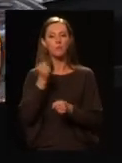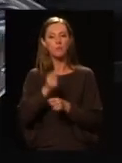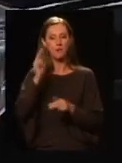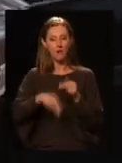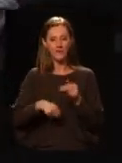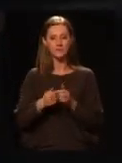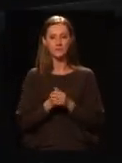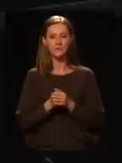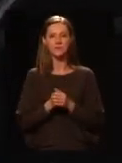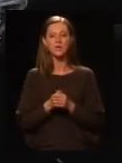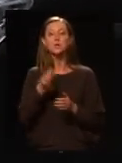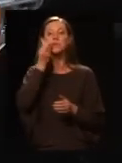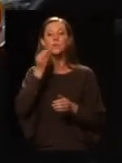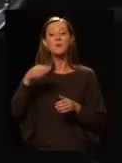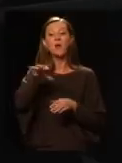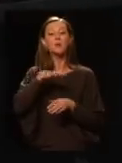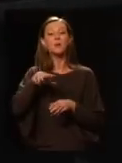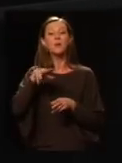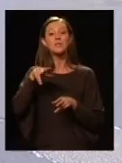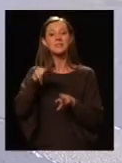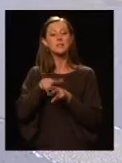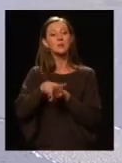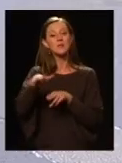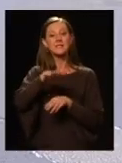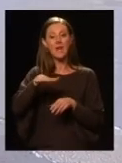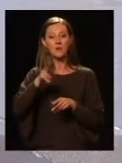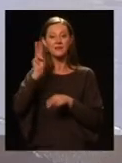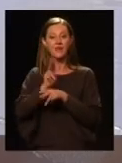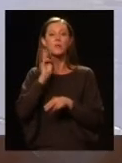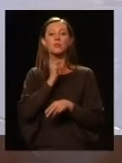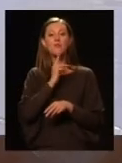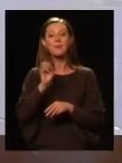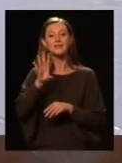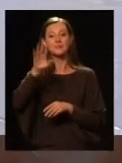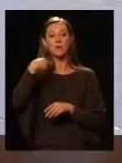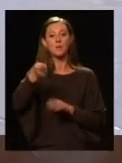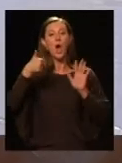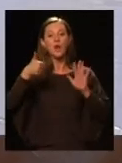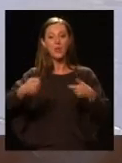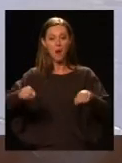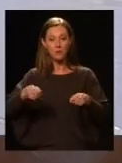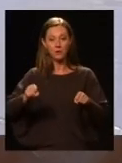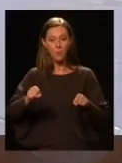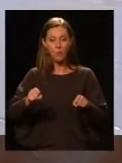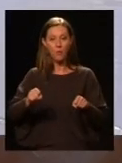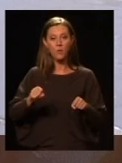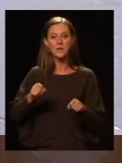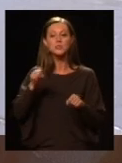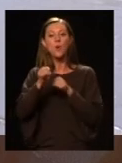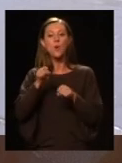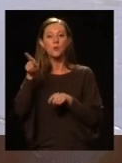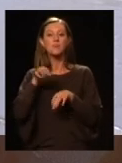munkavégzést. Az Újpesti Közterületfelügyelet november 15-én kapott 6 darab robogót. Az